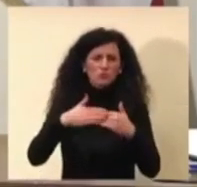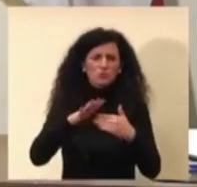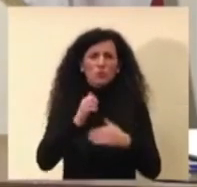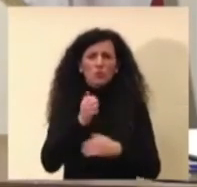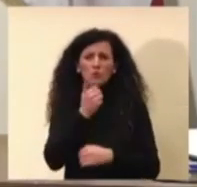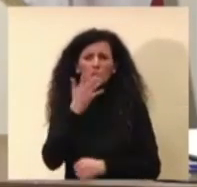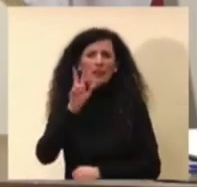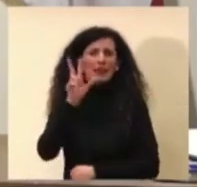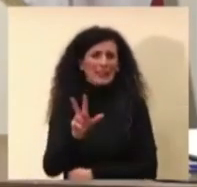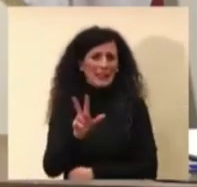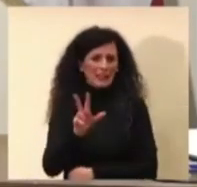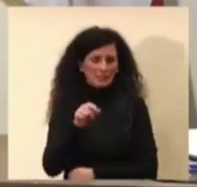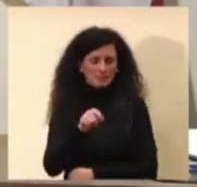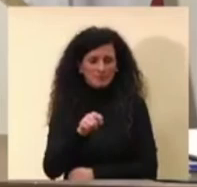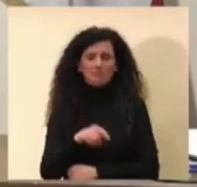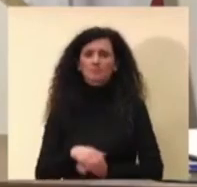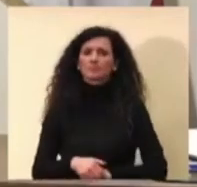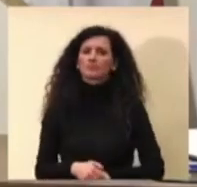variabilità, 2 o 4.